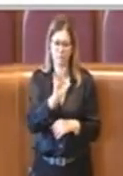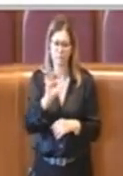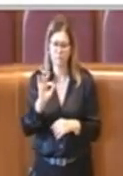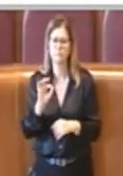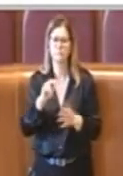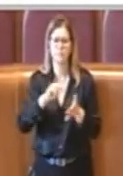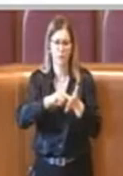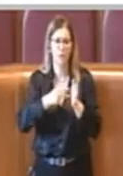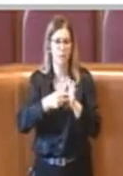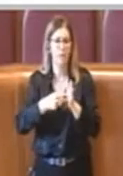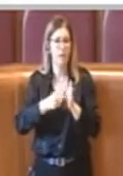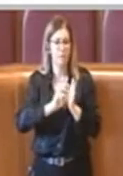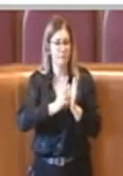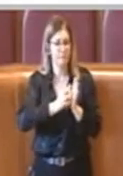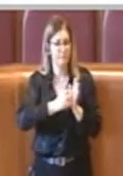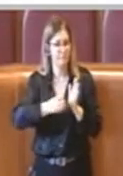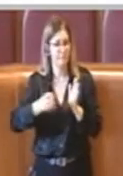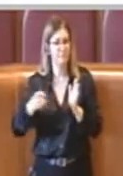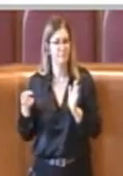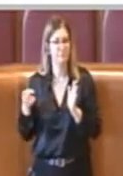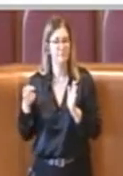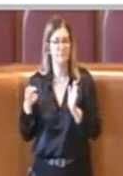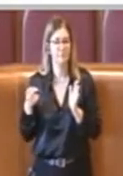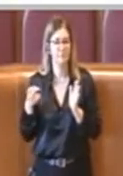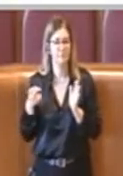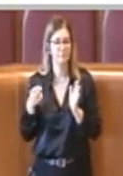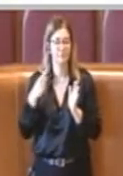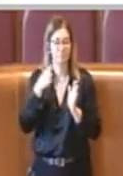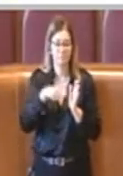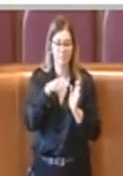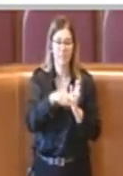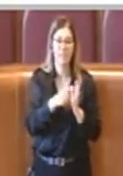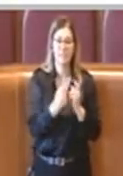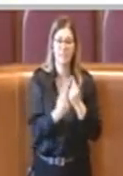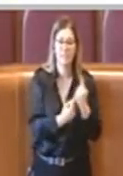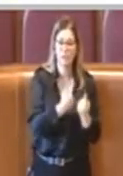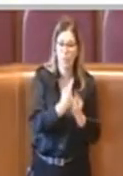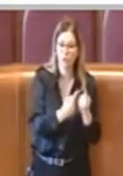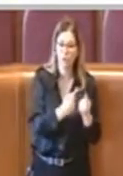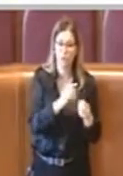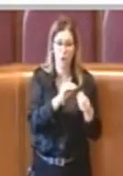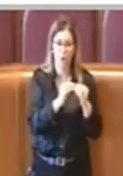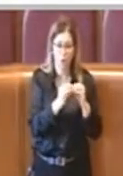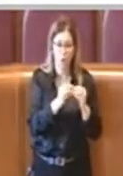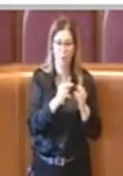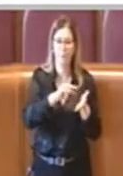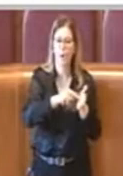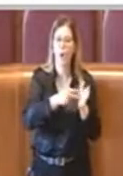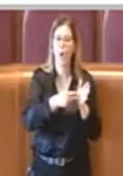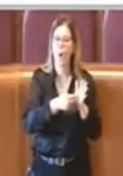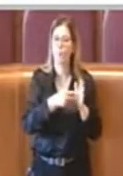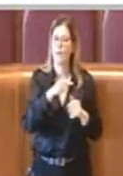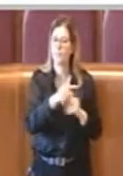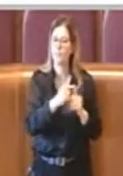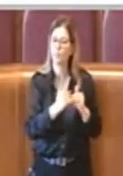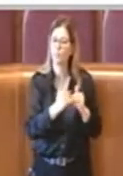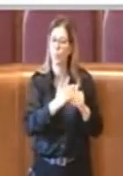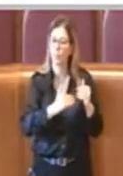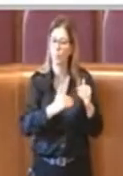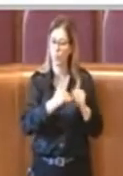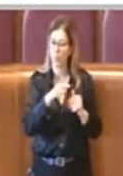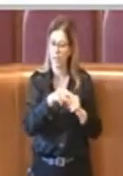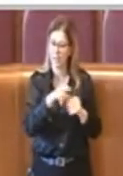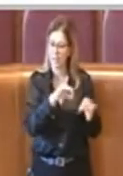su problemi di tipo strutturale e quindi chiaramente anche se